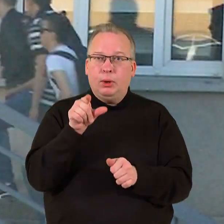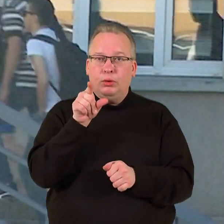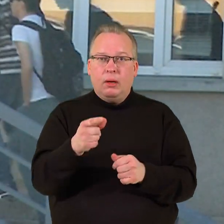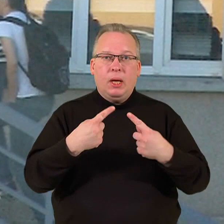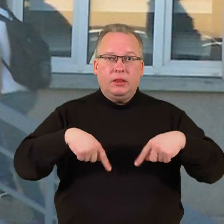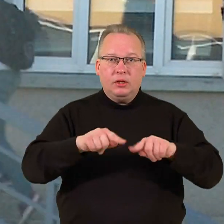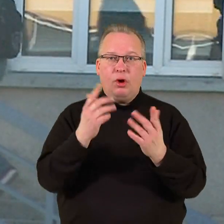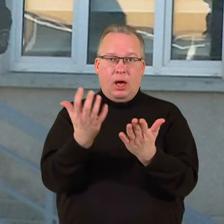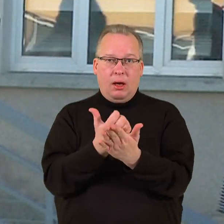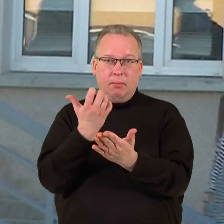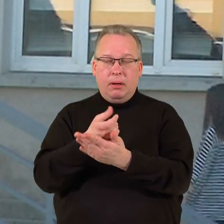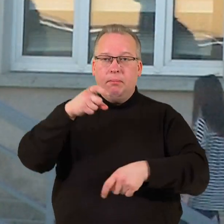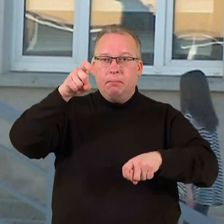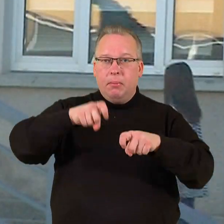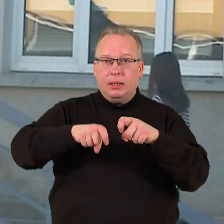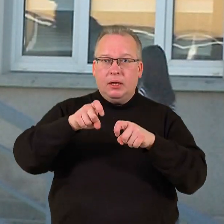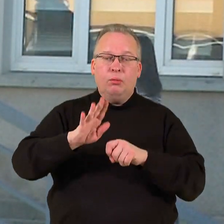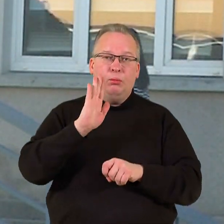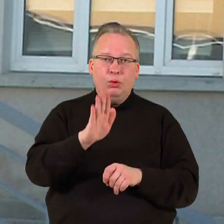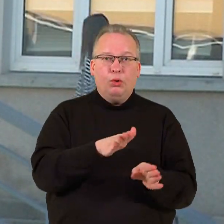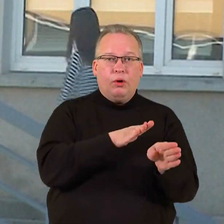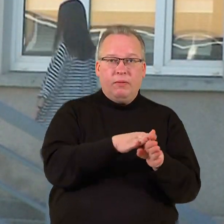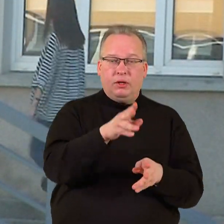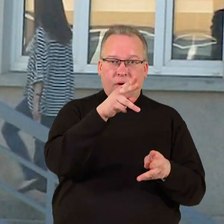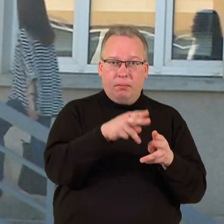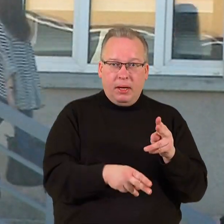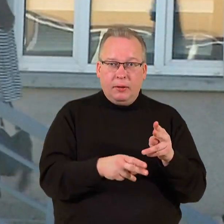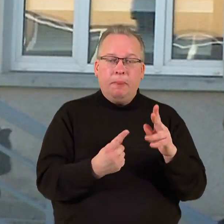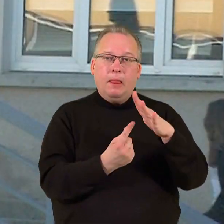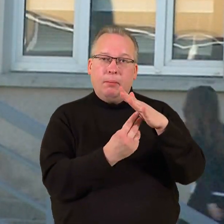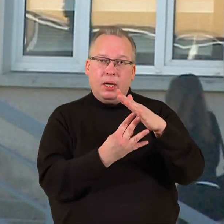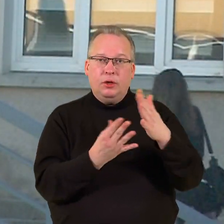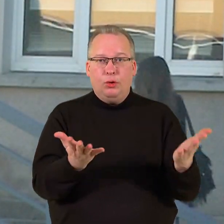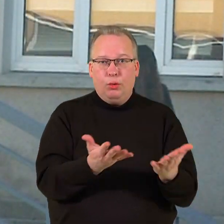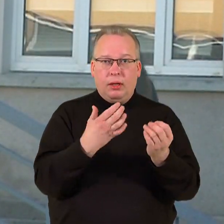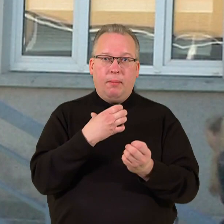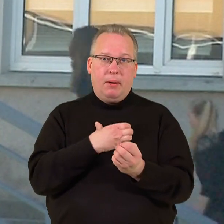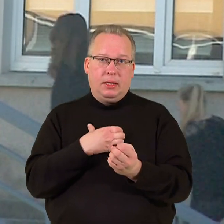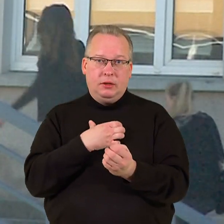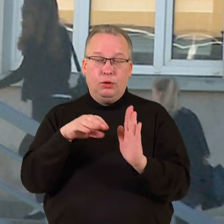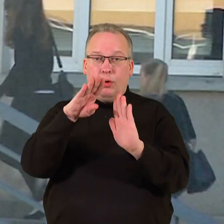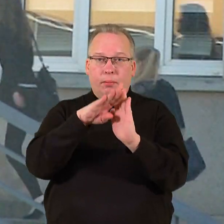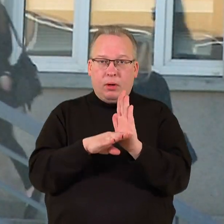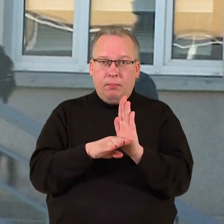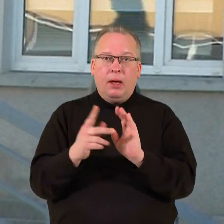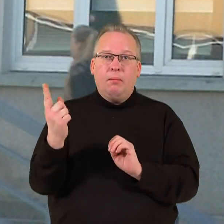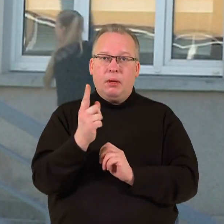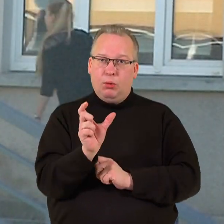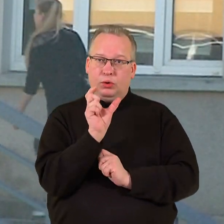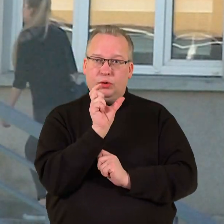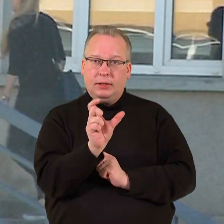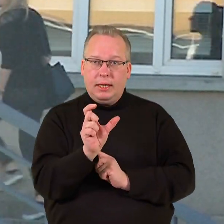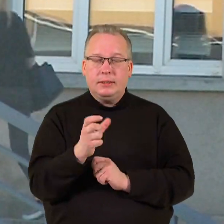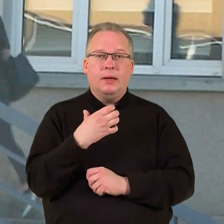nacionaliniai pasiekimų patikrinimai būtų vykdomi baigiant pradinio ūkdymo, pagrindinio ūkdymo programos pirmosios dalies